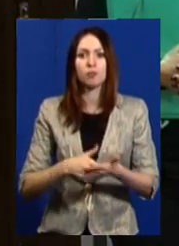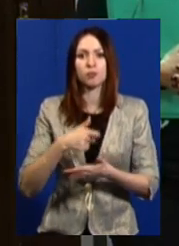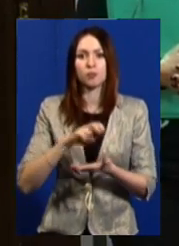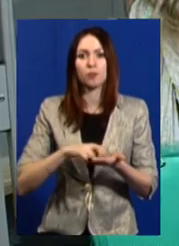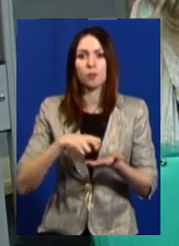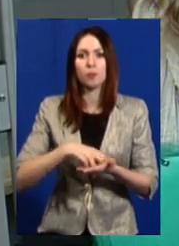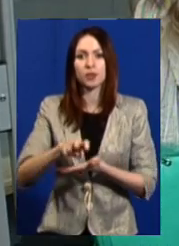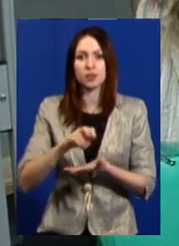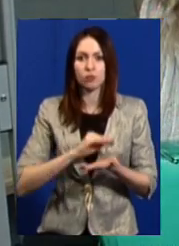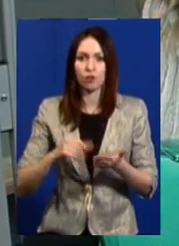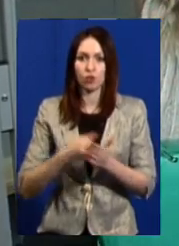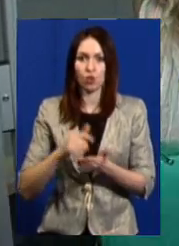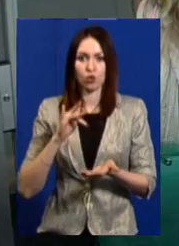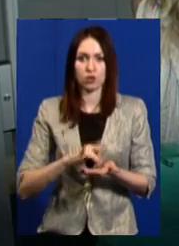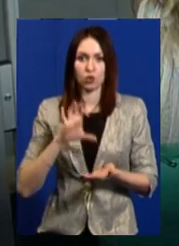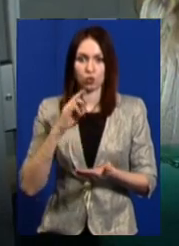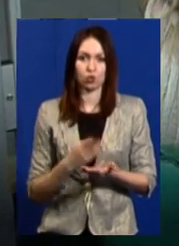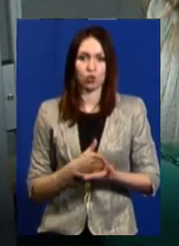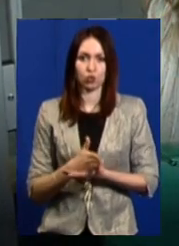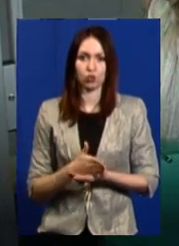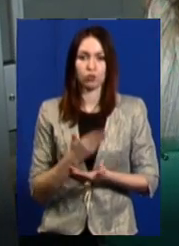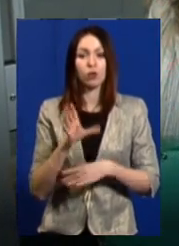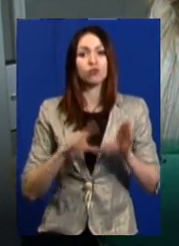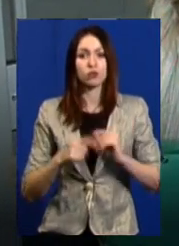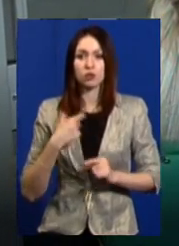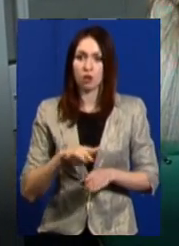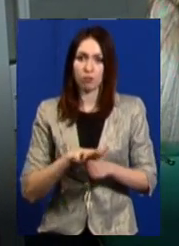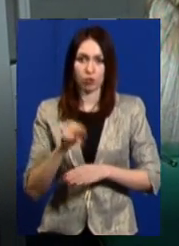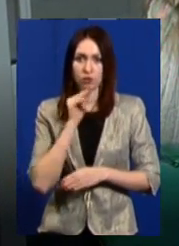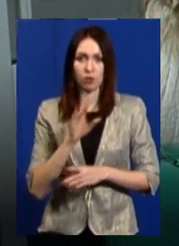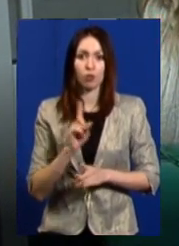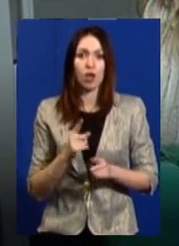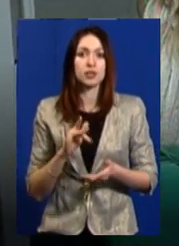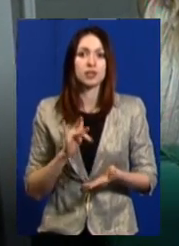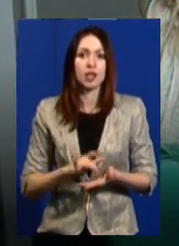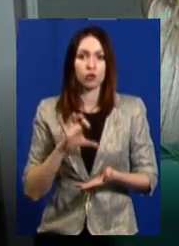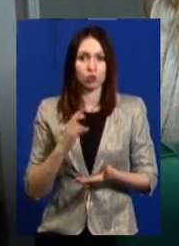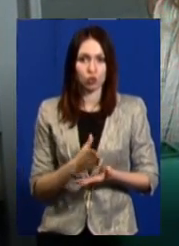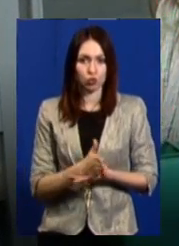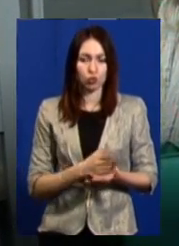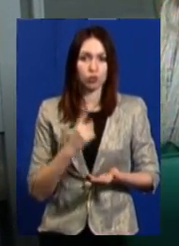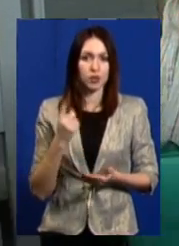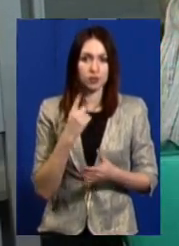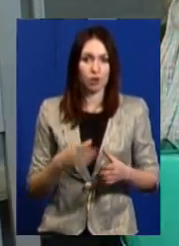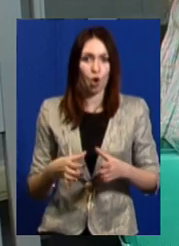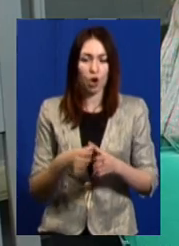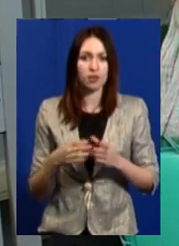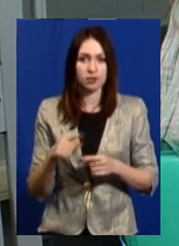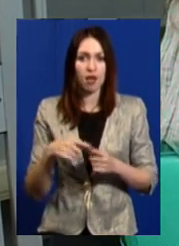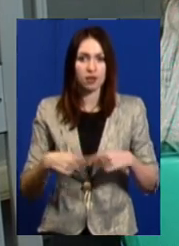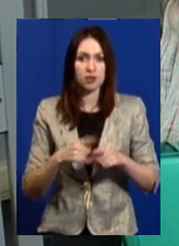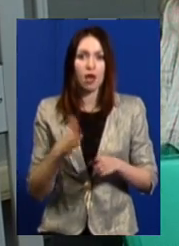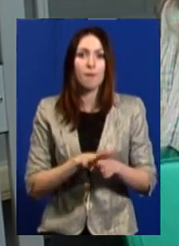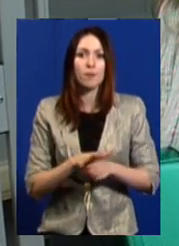Центру соцслужб. Я вважаю себе повністю невинуватою, тому що Центр соціальних служб – єдина організація, яка повністю